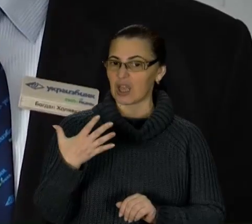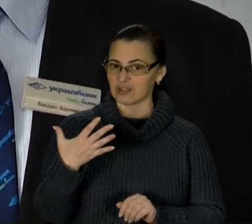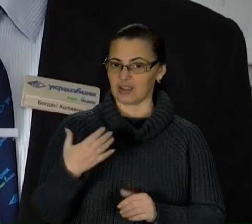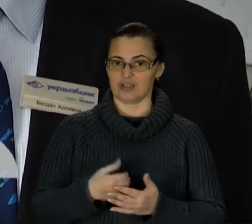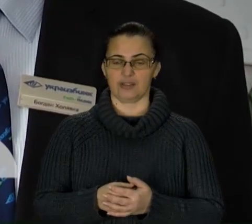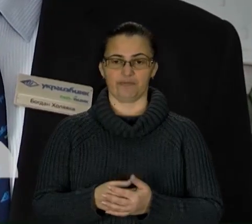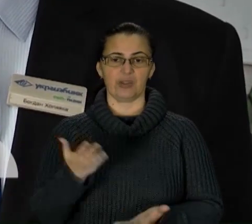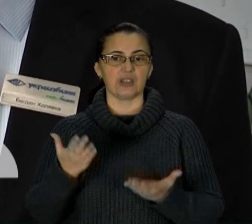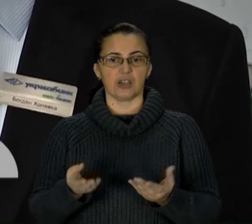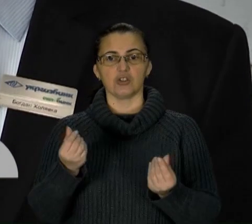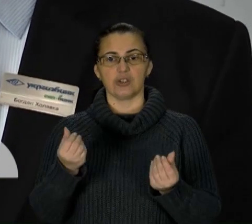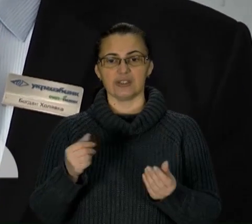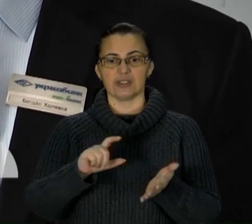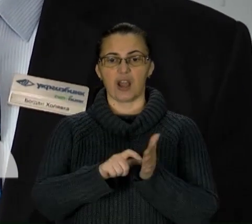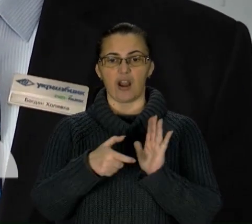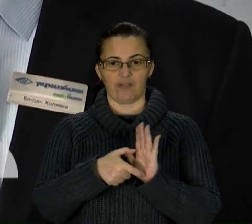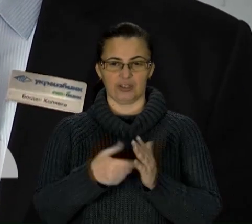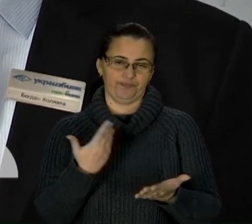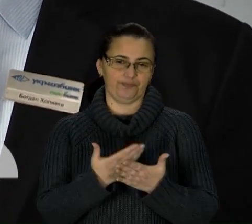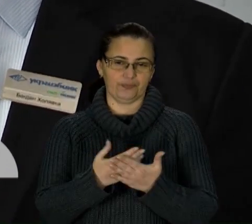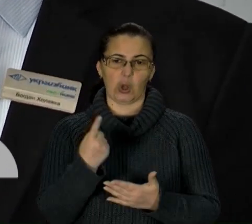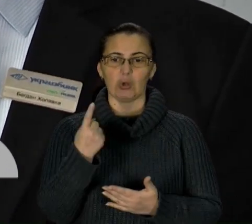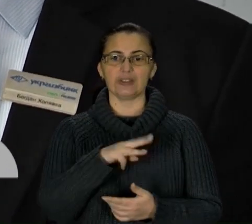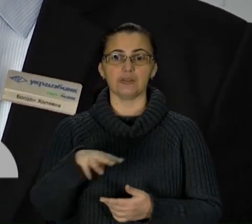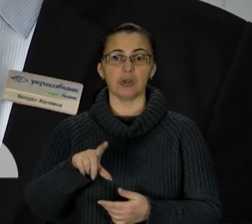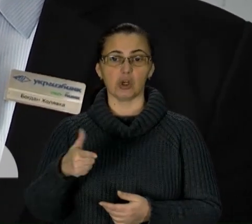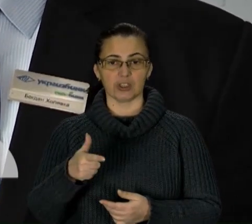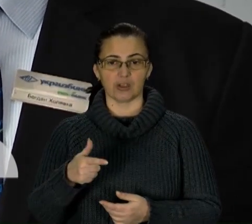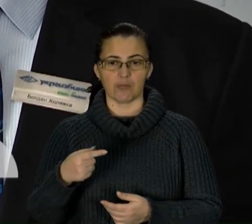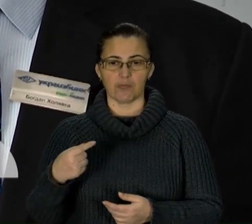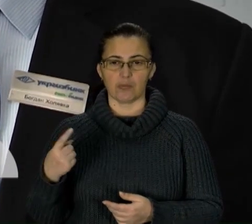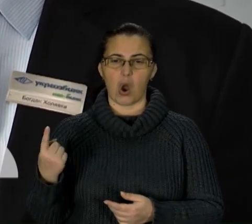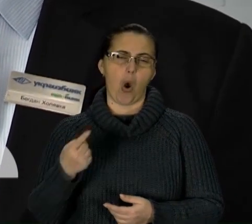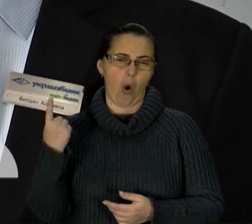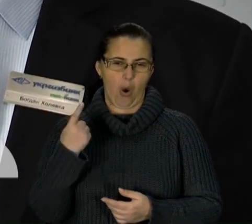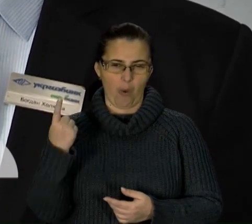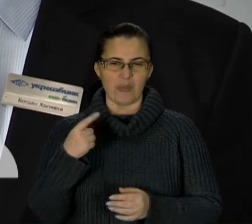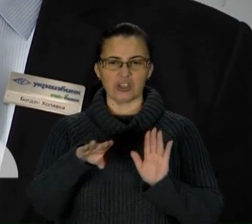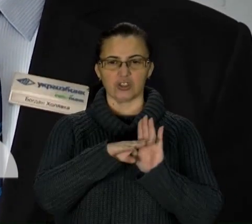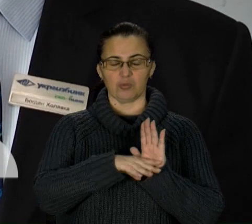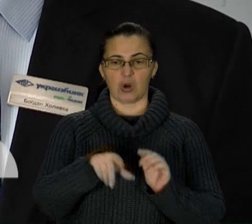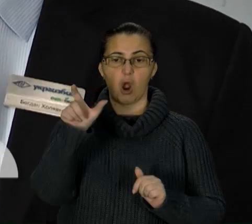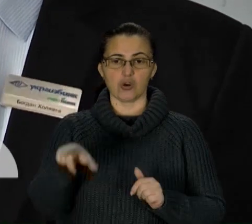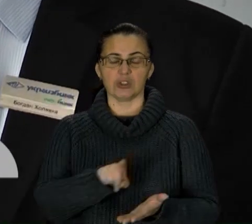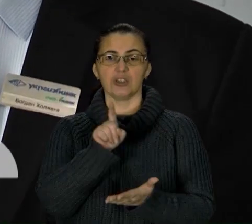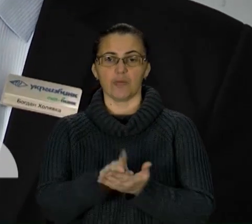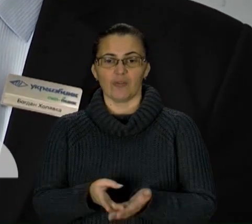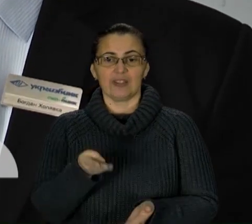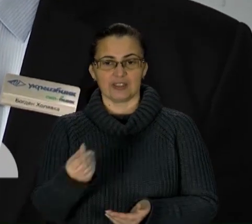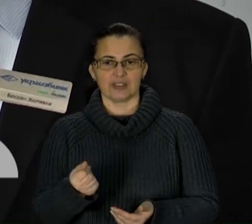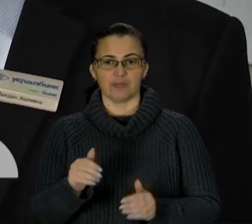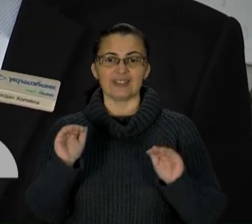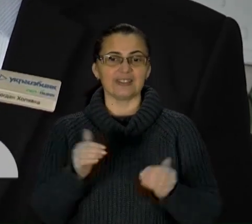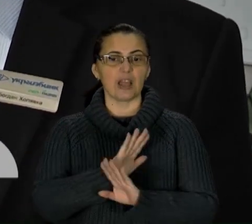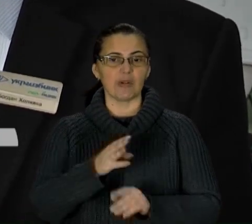Якщо вартість квартири, наприклад, коштує мільйон гривень, то по звичайних програмах людина має внести своїм першим внеском не менше 300